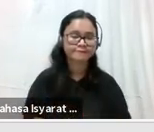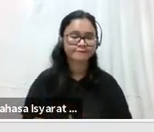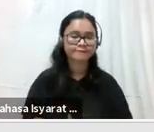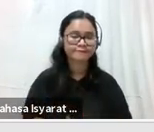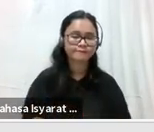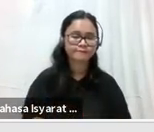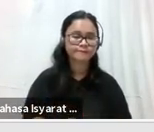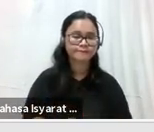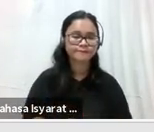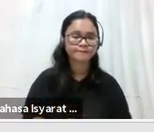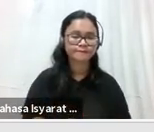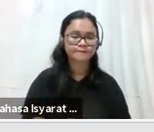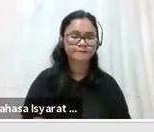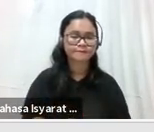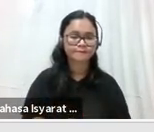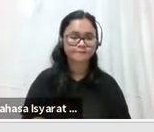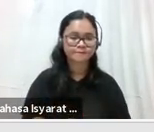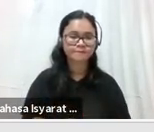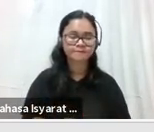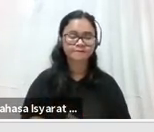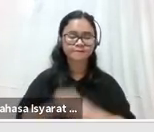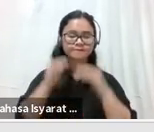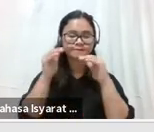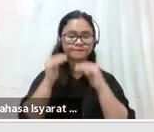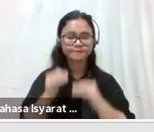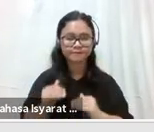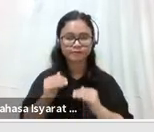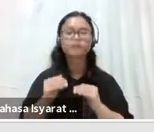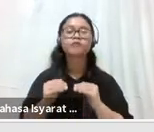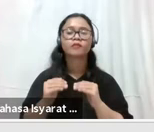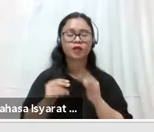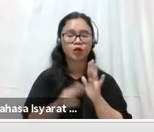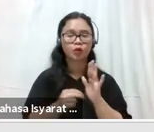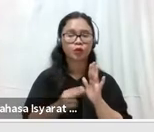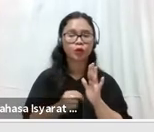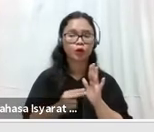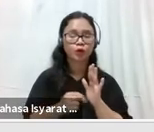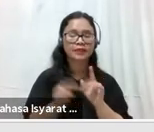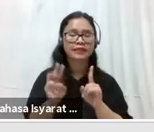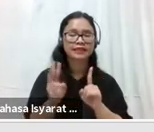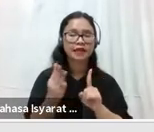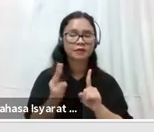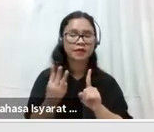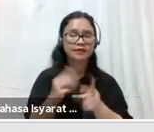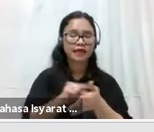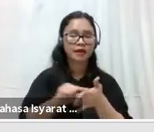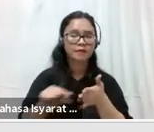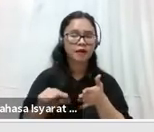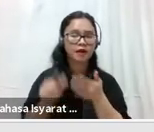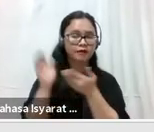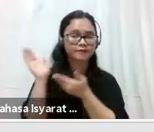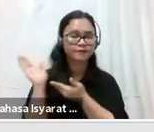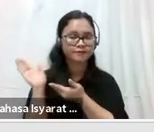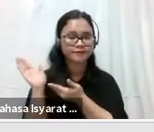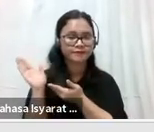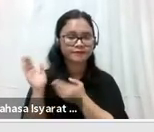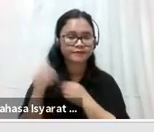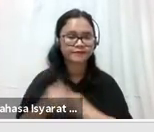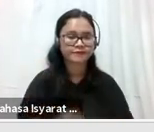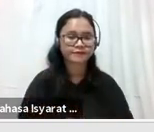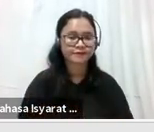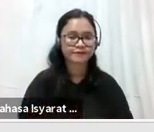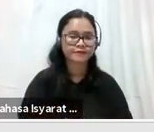disabilitas Tegal Bahari 13. Andi Joko Prasetyo